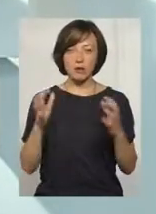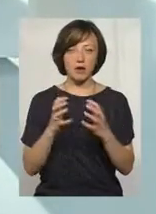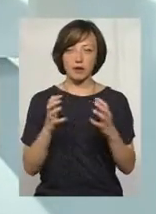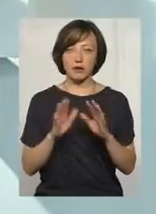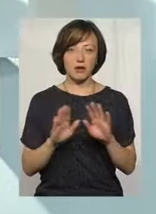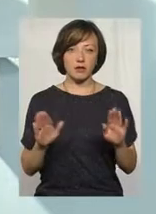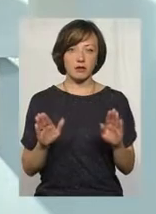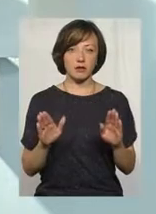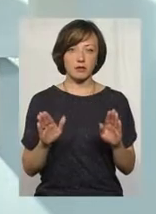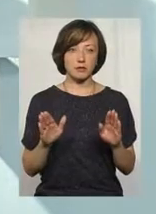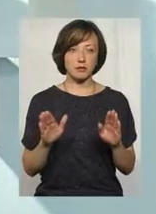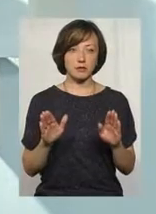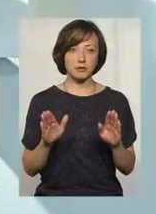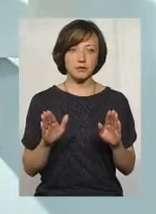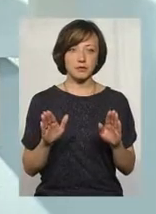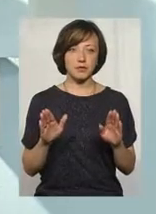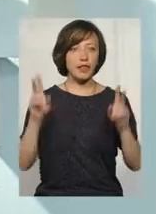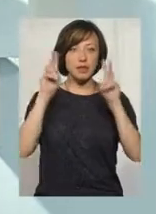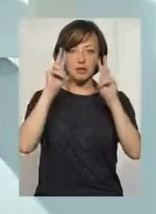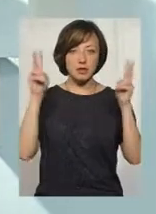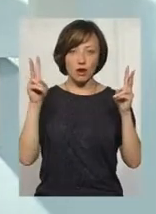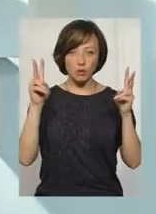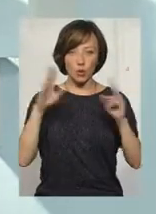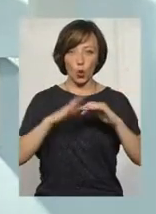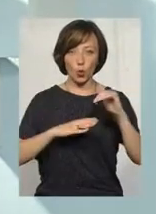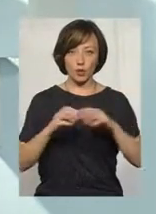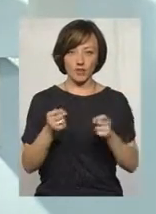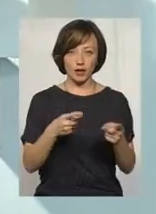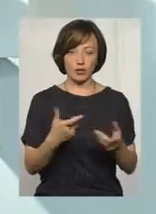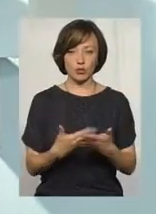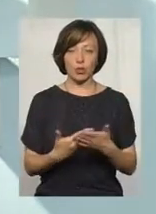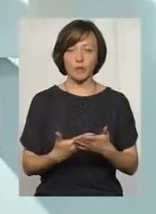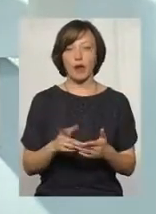незнаючих рук, от викинуті.